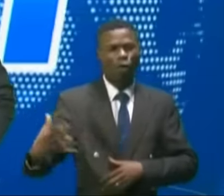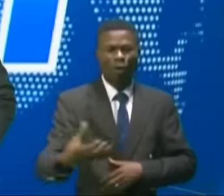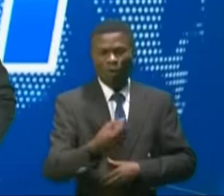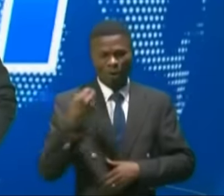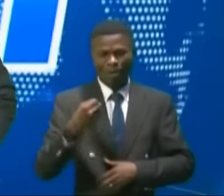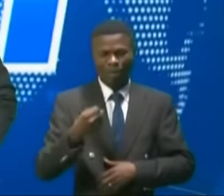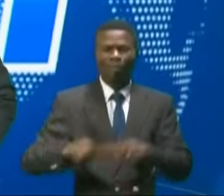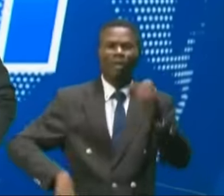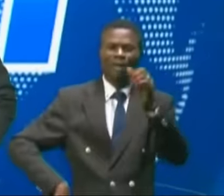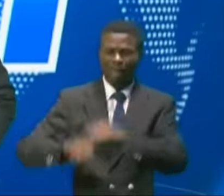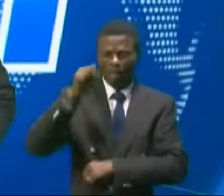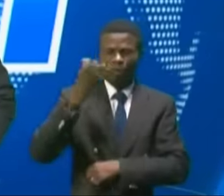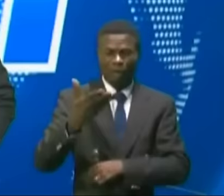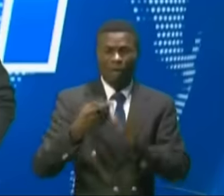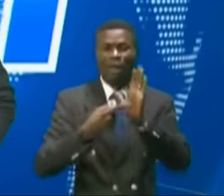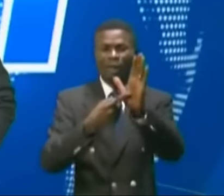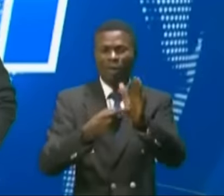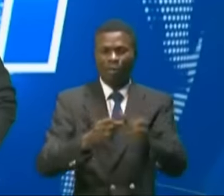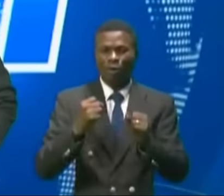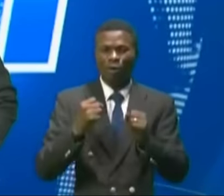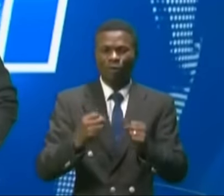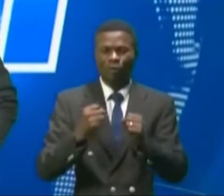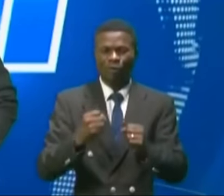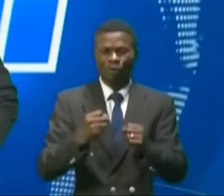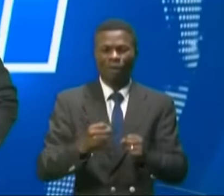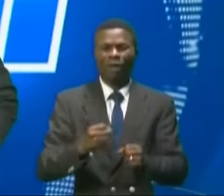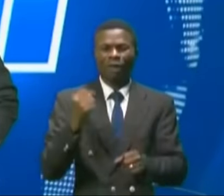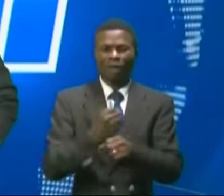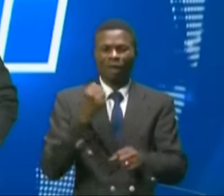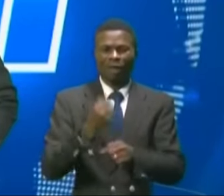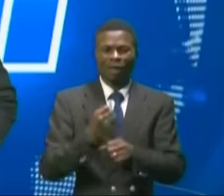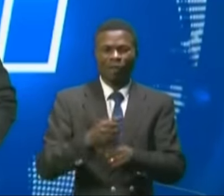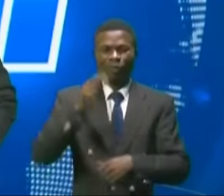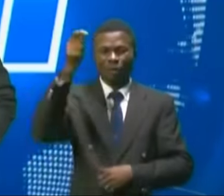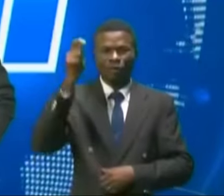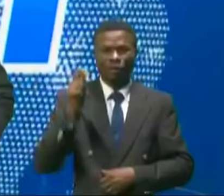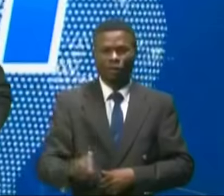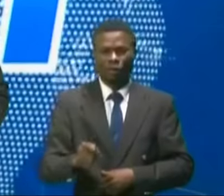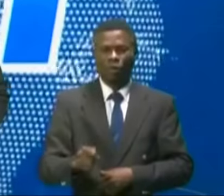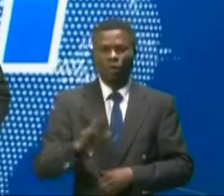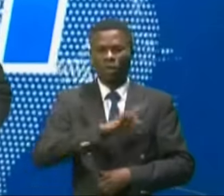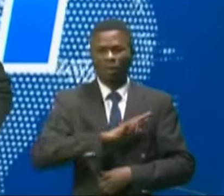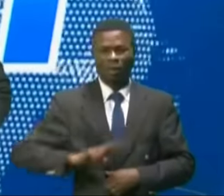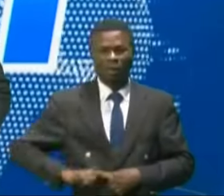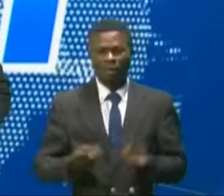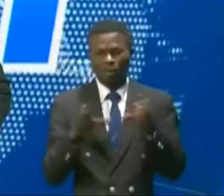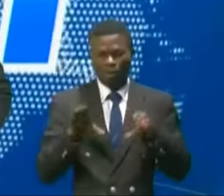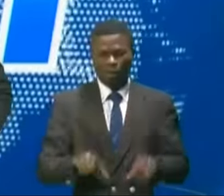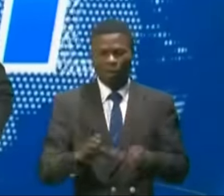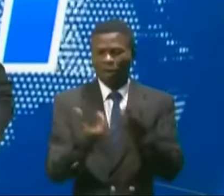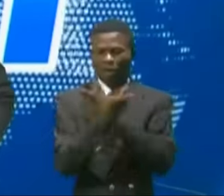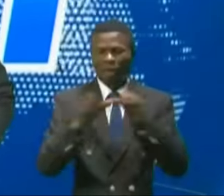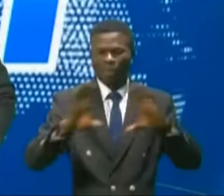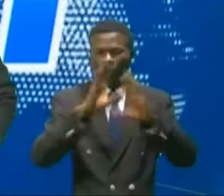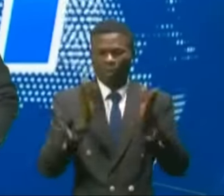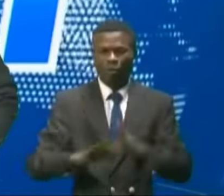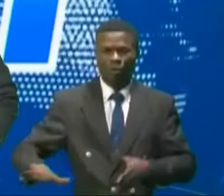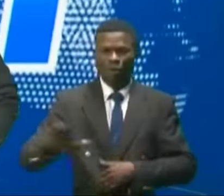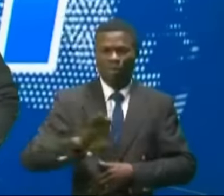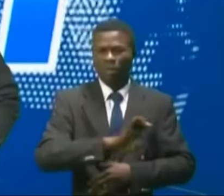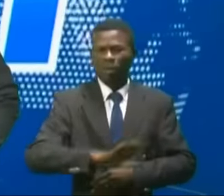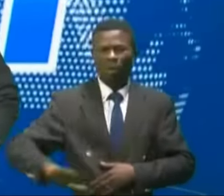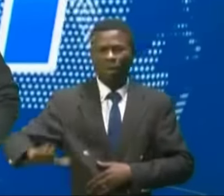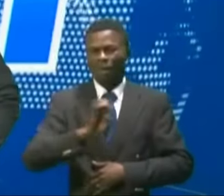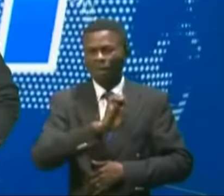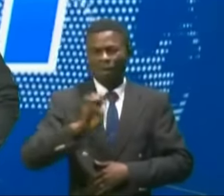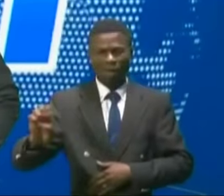loyalistes. Voilà qui prouve à suffisance la bravoure et la détermination de nos soldats de libérer tout détendu du territoire